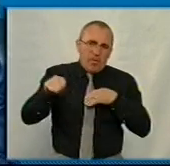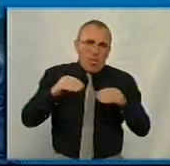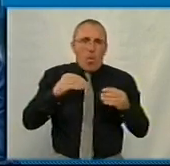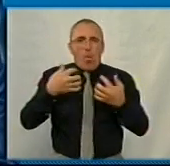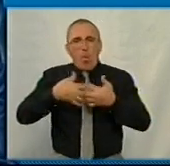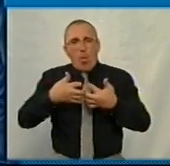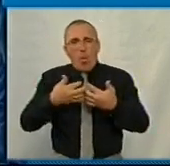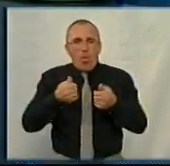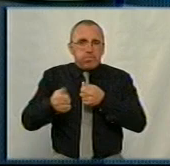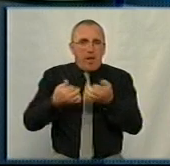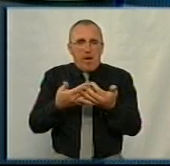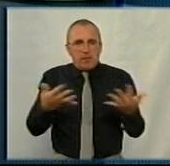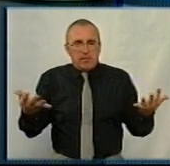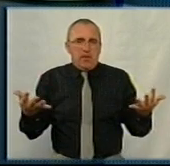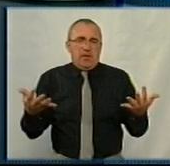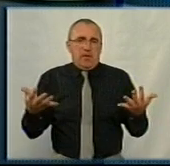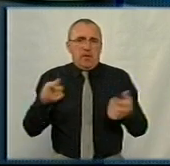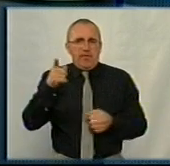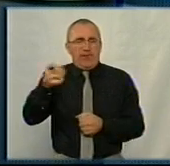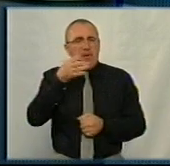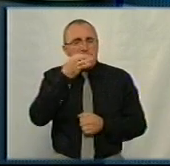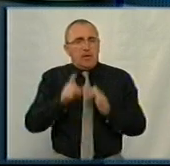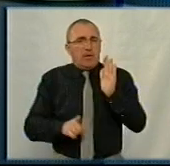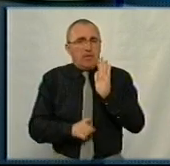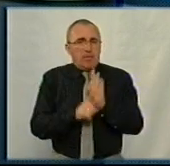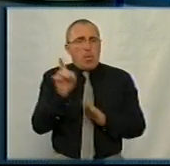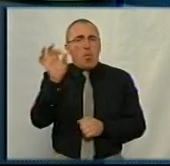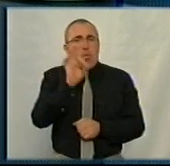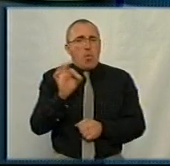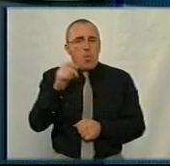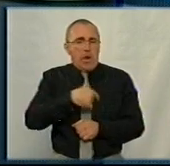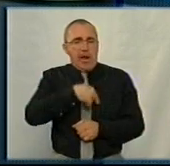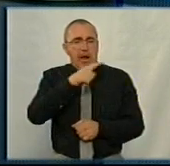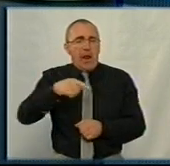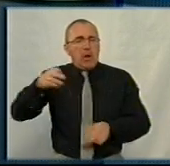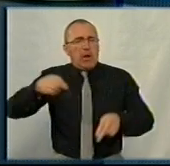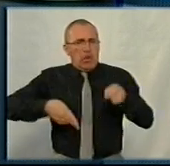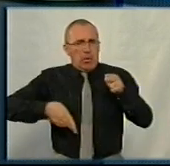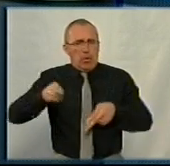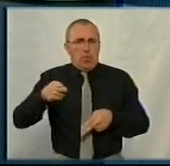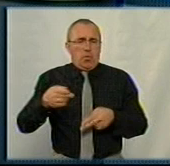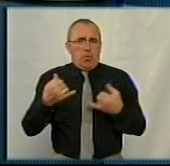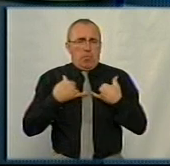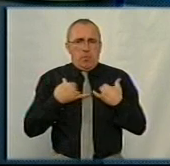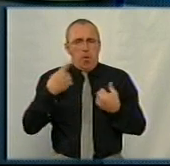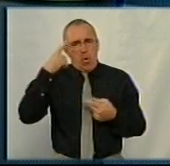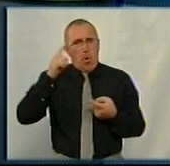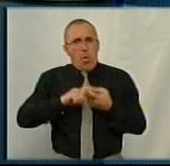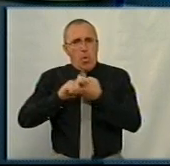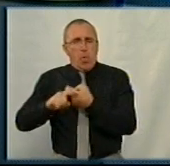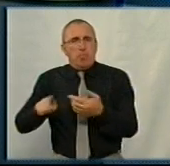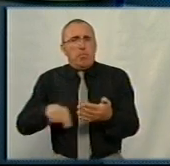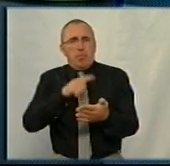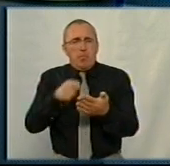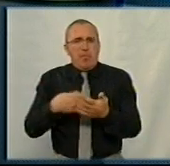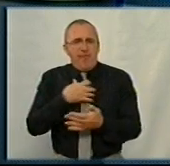обладнання, і певний результат такий має бути. Ви сказали на початку про кардіохірургію. У мене, як на мене, логічне запитання, як